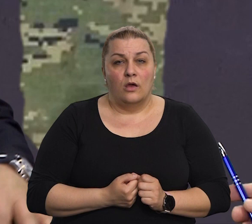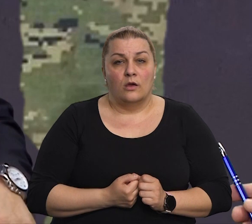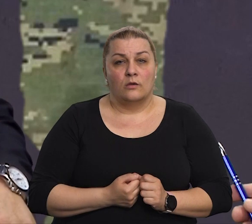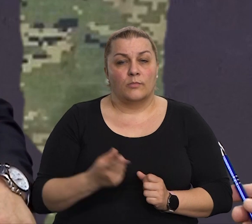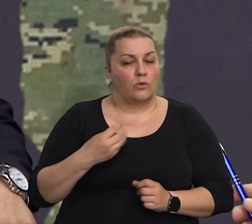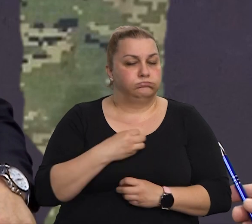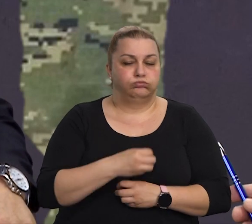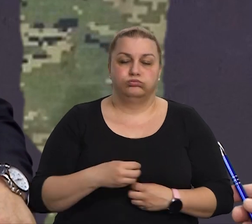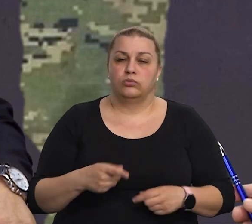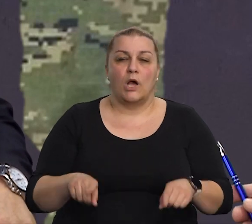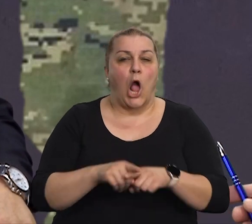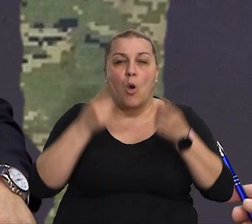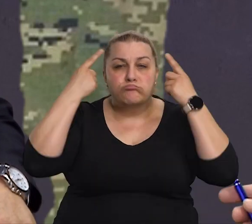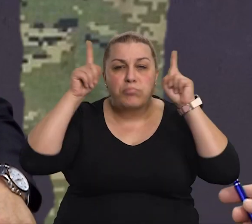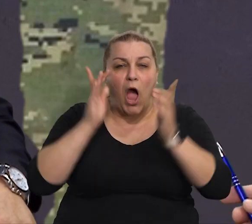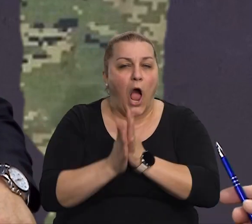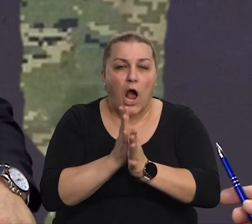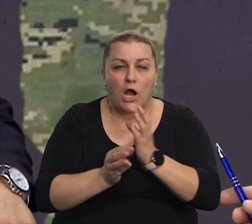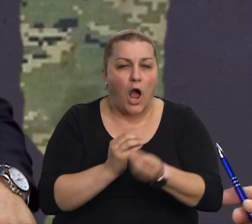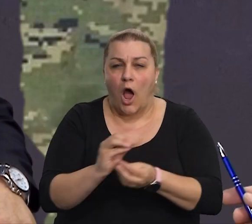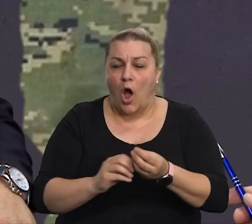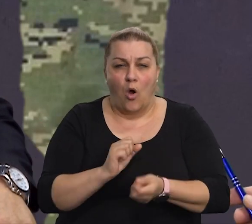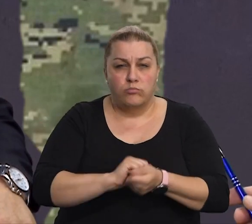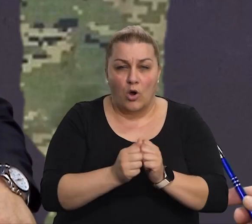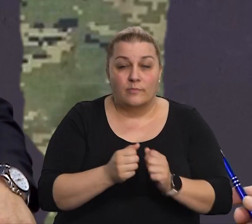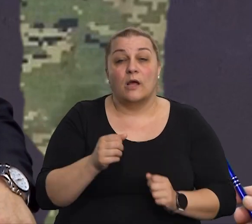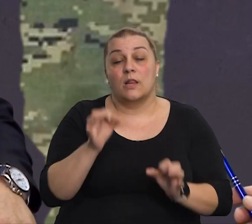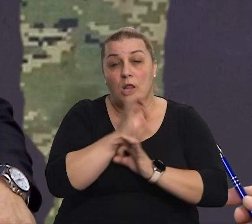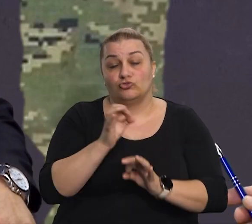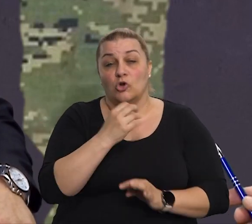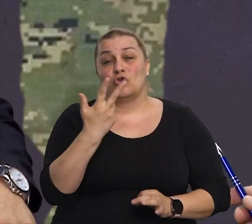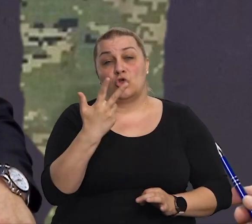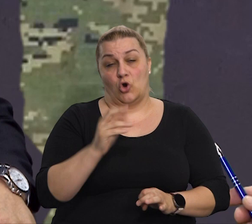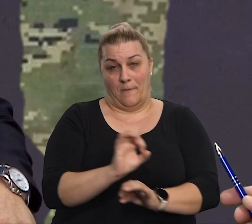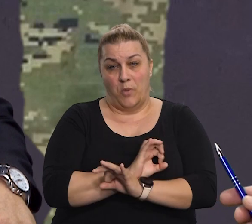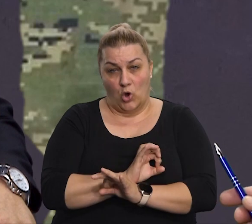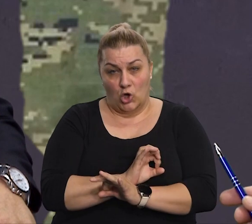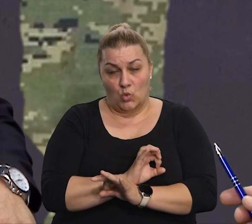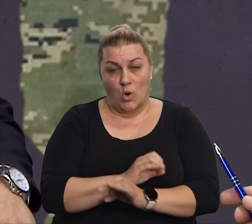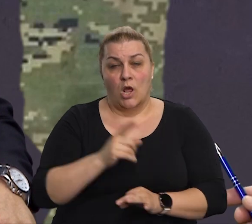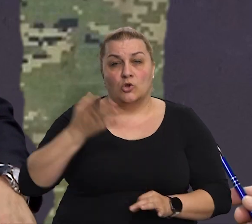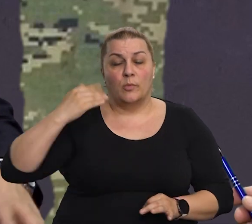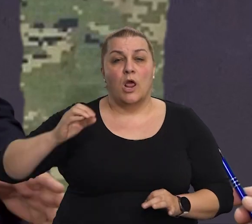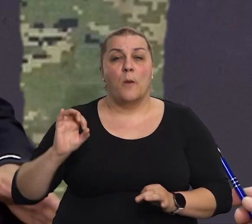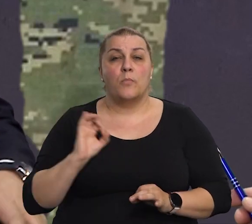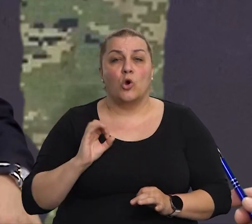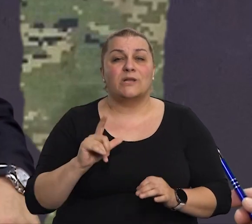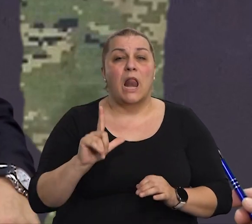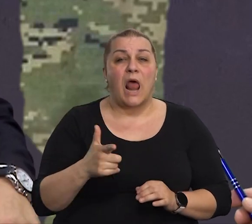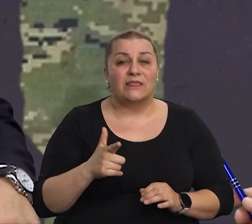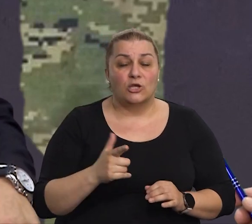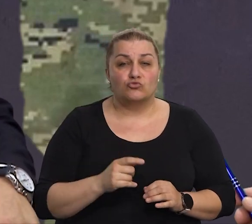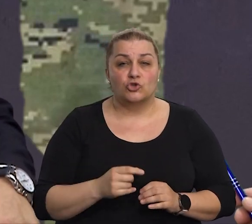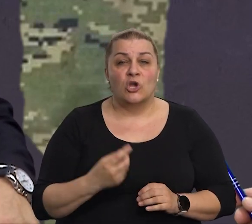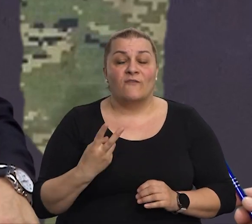paka, ono se mogu slobodno kazati, i imali smo trojicu poginulih. To su bili pokojni Jelan Dikušić,